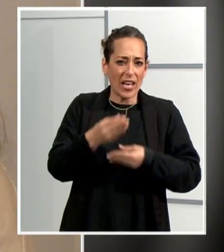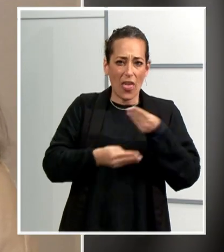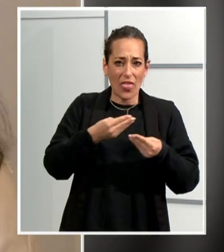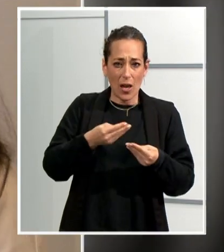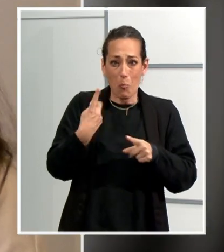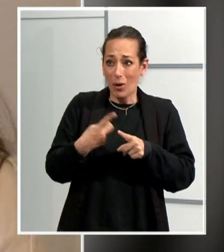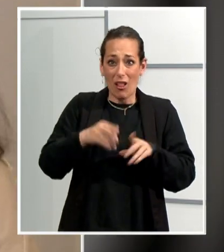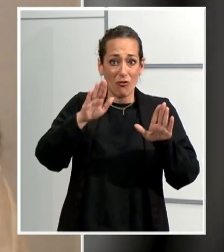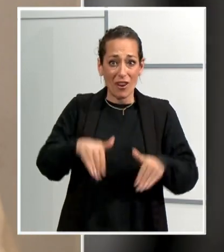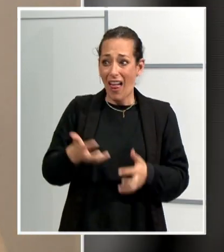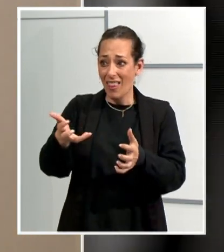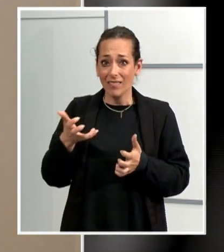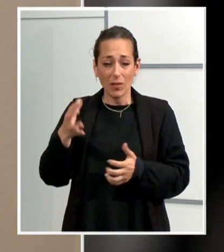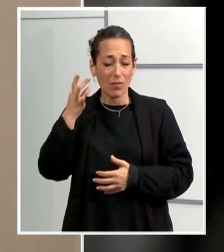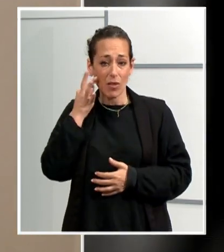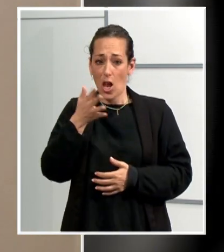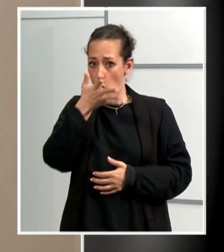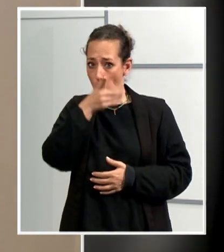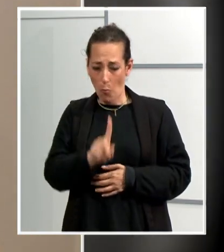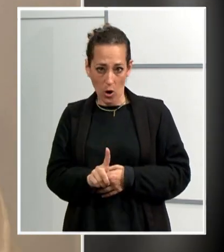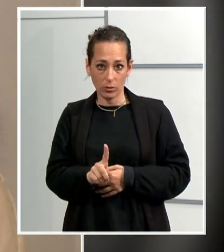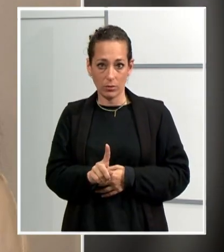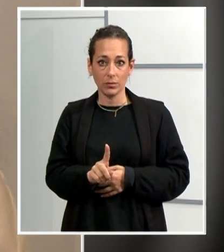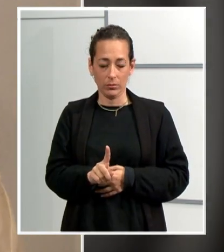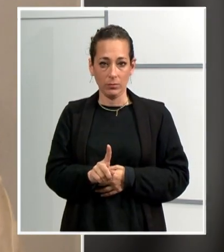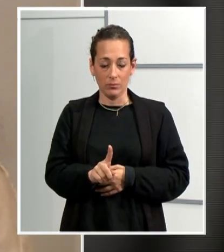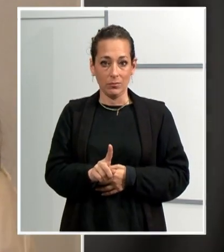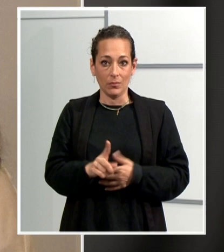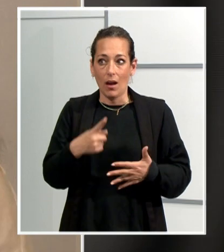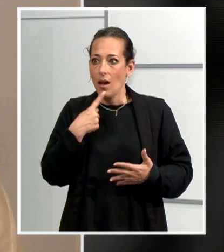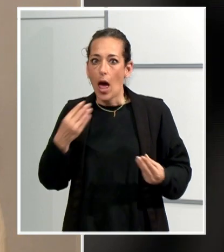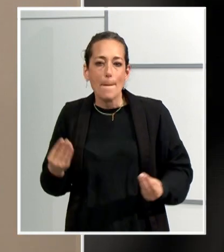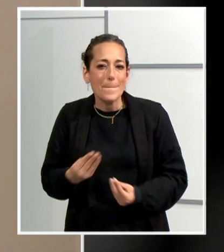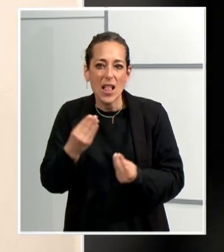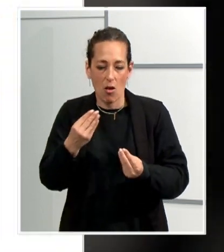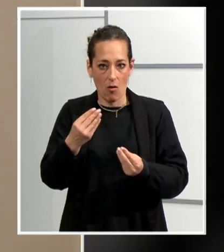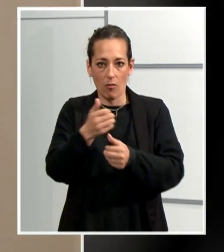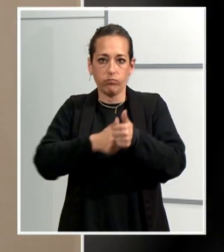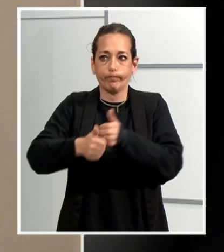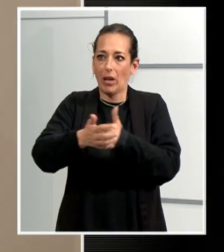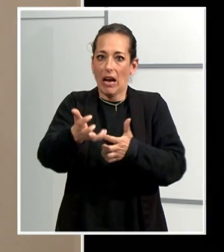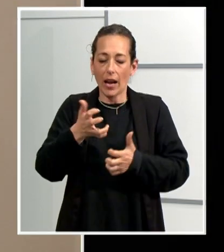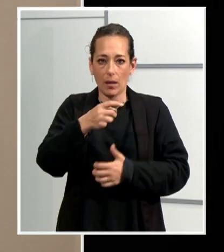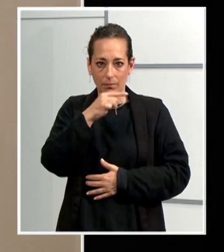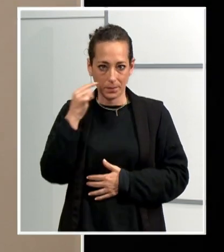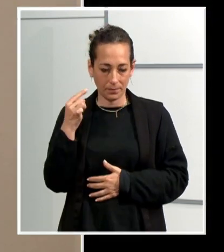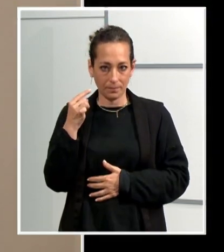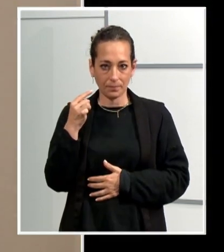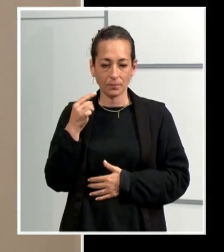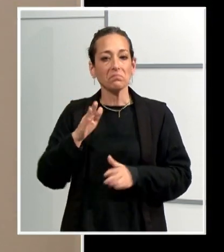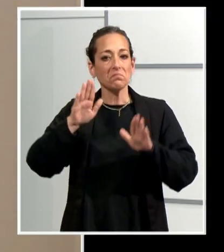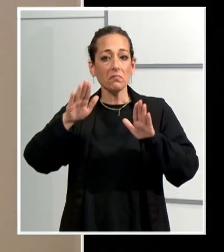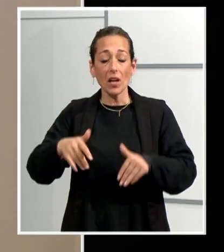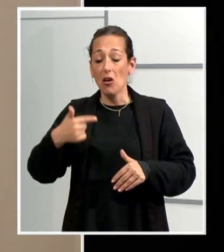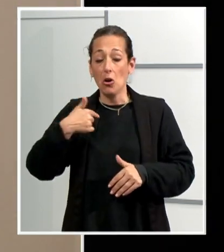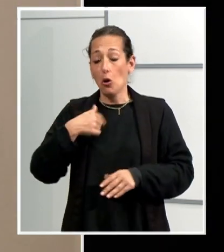guanyava i el nen feia, era millor que jo fes última i ell penúltim que no... Ja, però que no guanyi la nena. Però jo també és veritat que sempre he passat